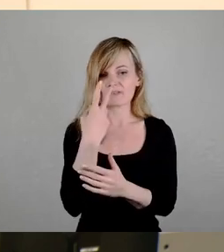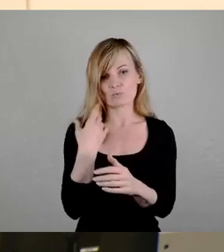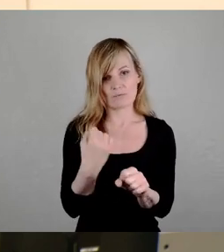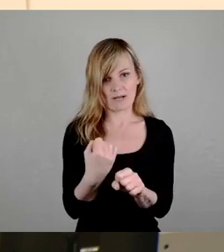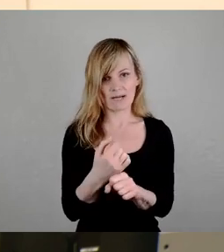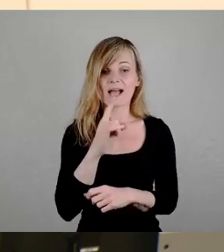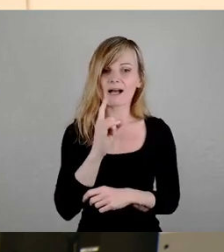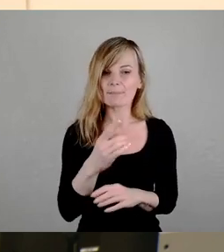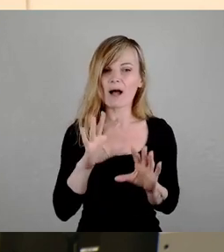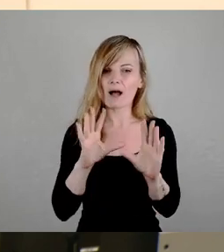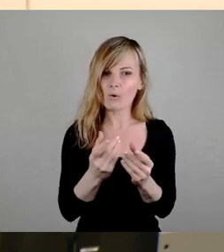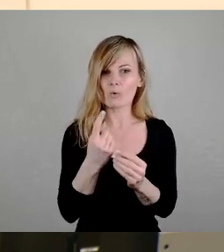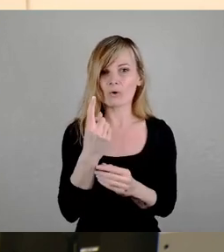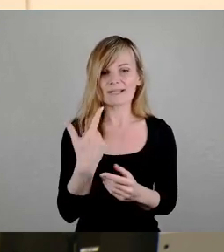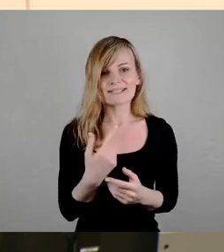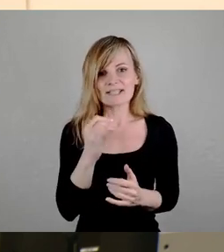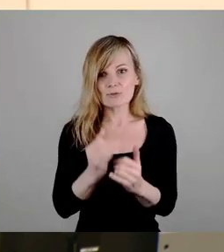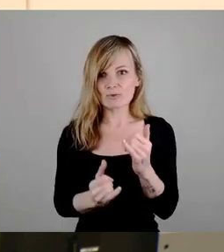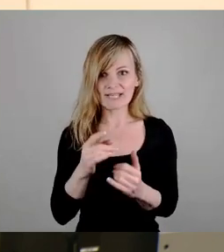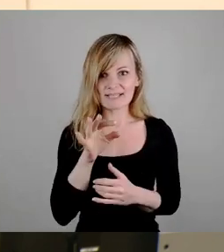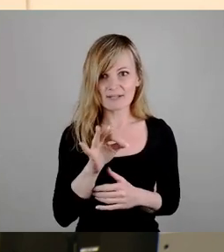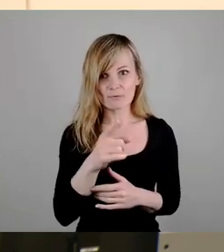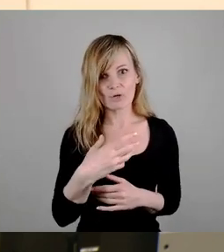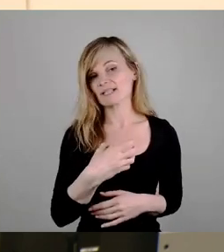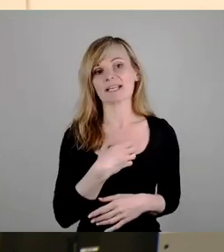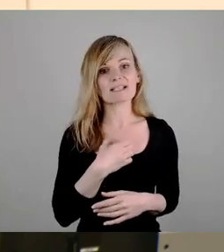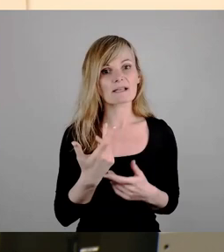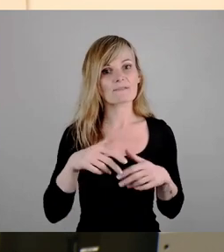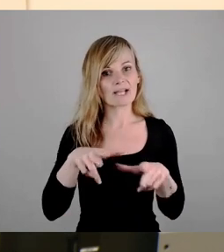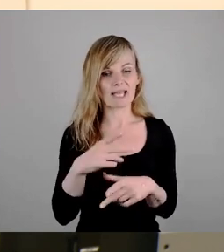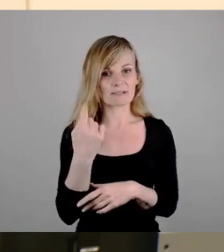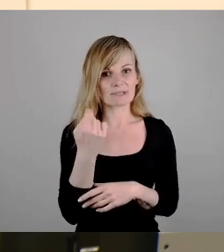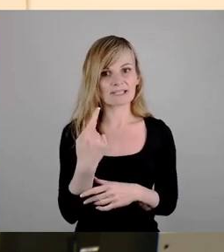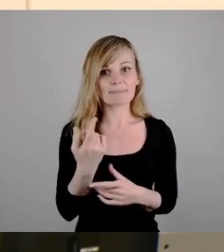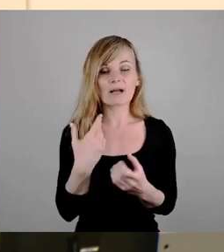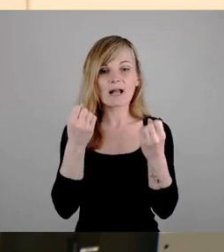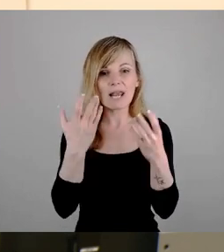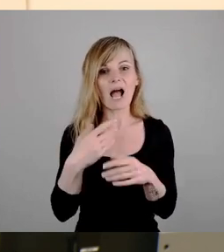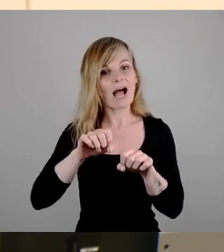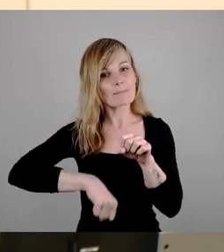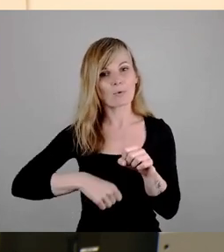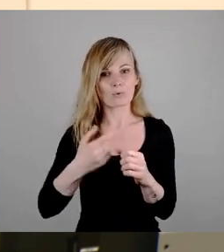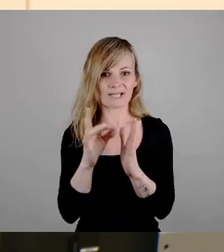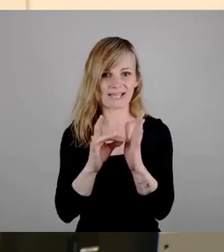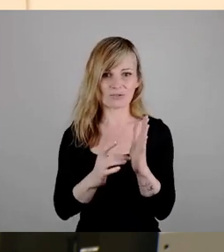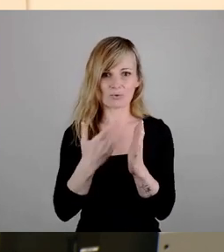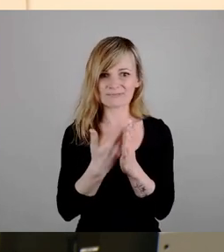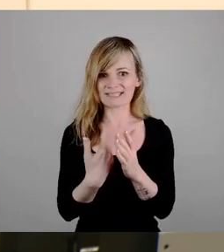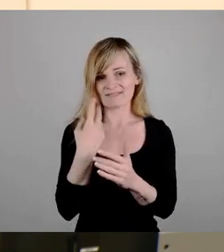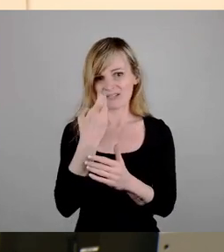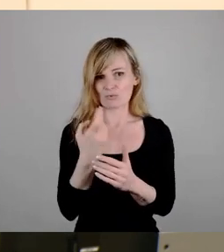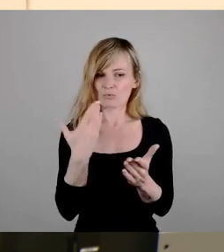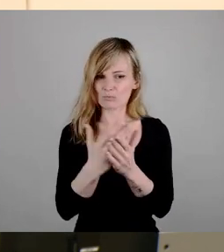im Prinzip auch nicht zuletzt für die Dresdner Verkehrsbetriebe klare Abbruchkriterien für diesen Versuch definieren.